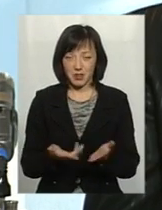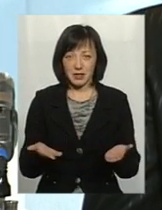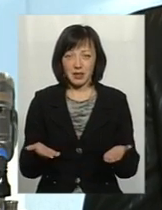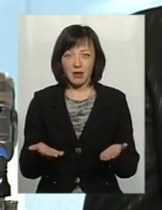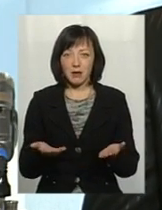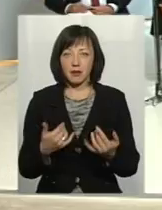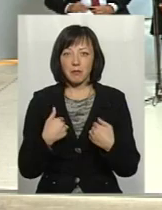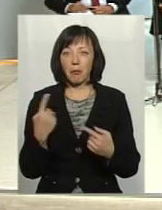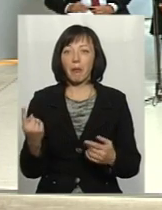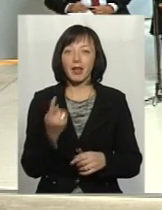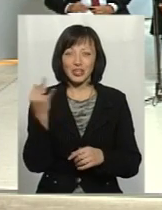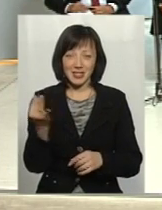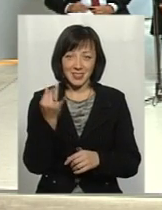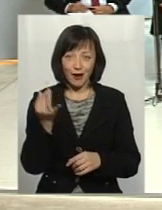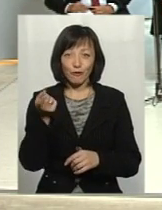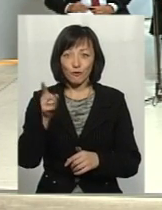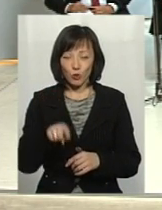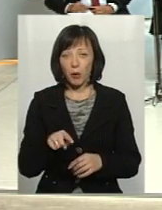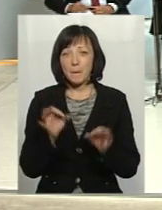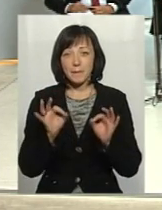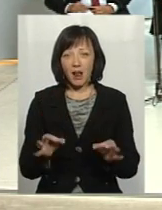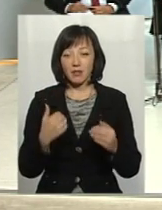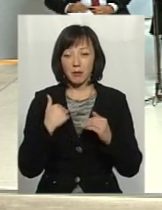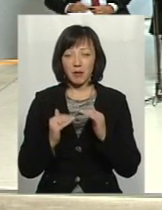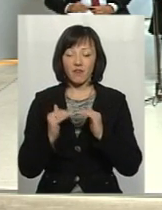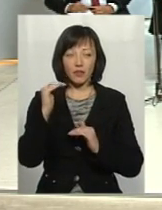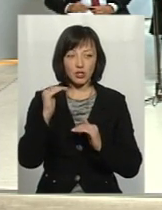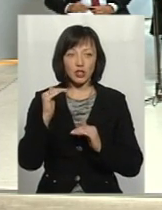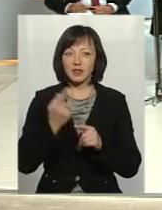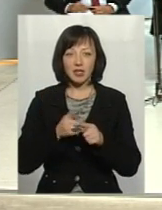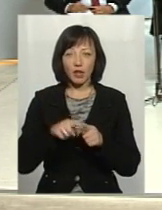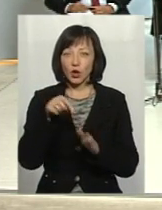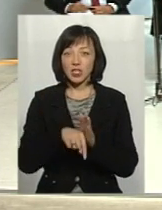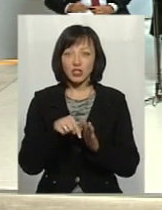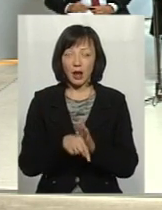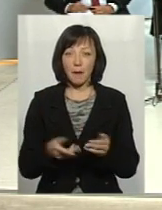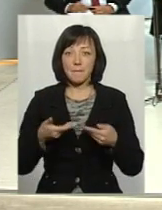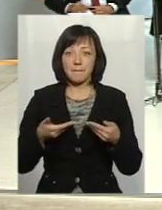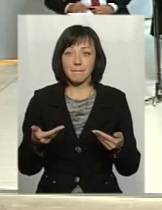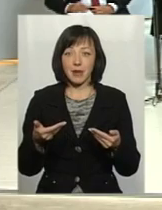Що найперше зацікавлені, в тому ми був не Правда, ми беремо вище по течі, але це не означає, що ми